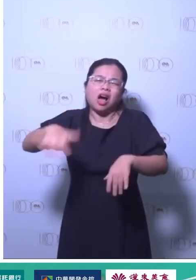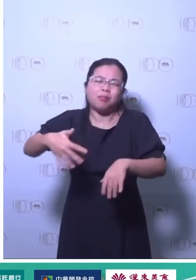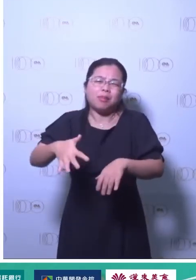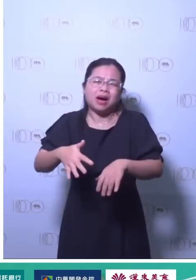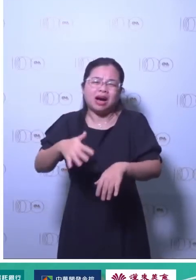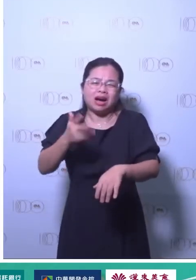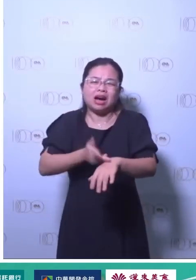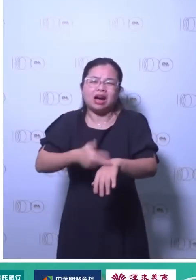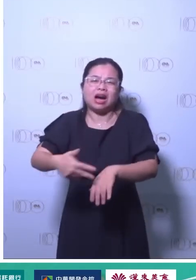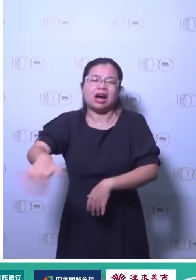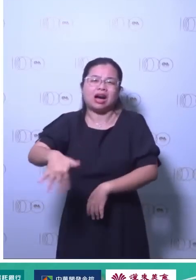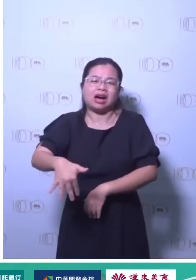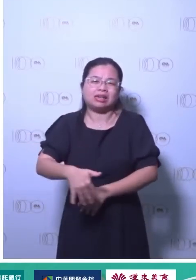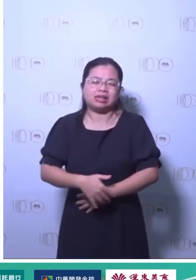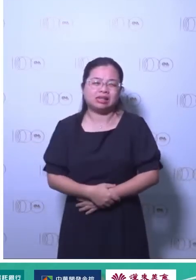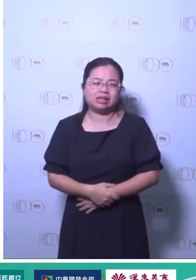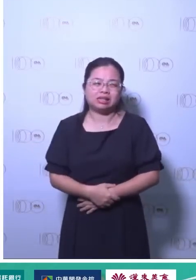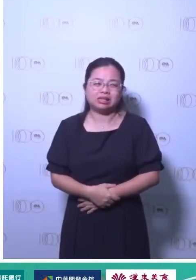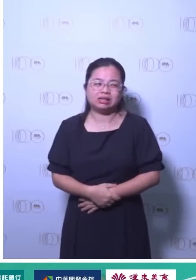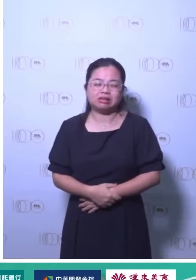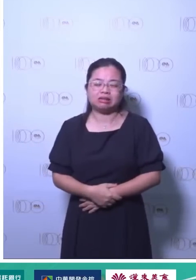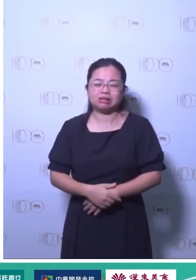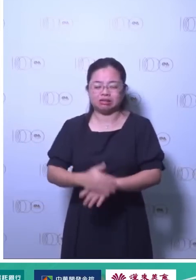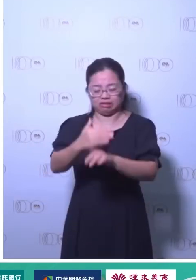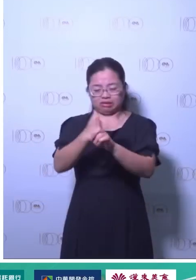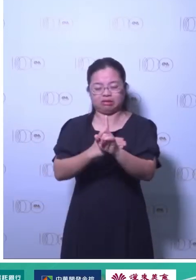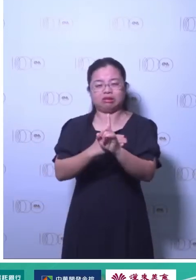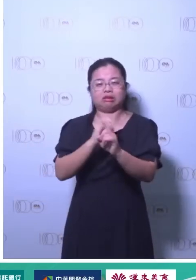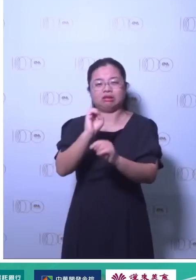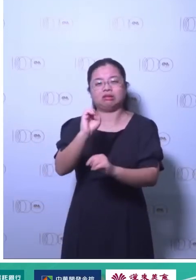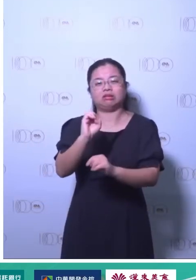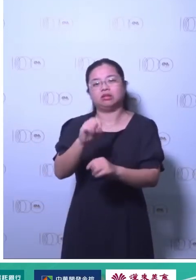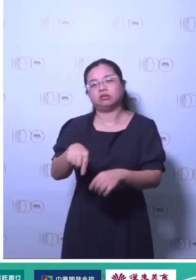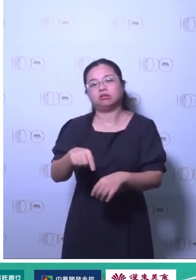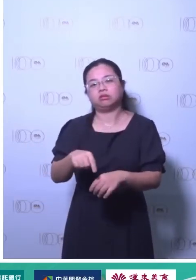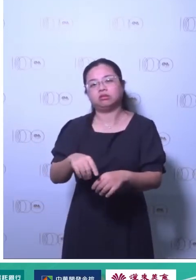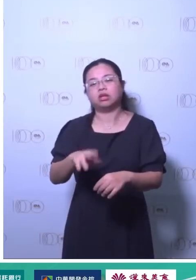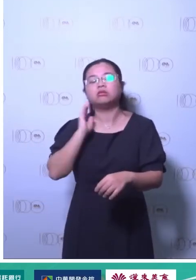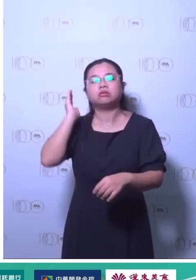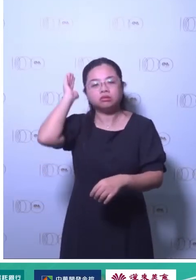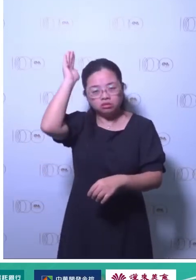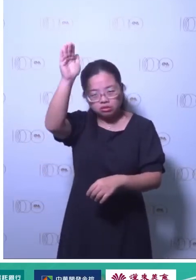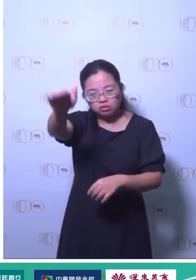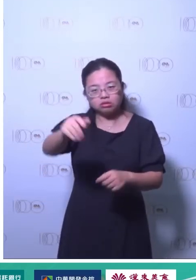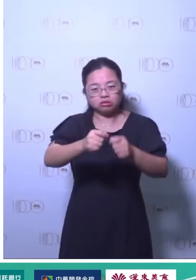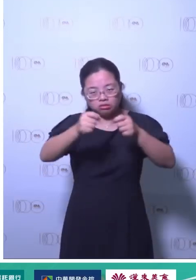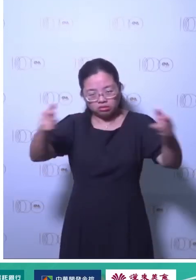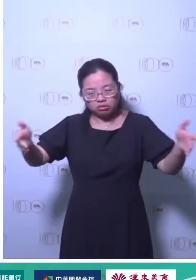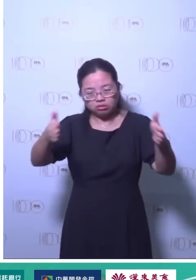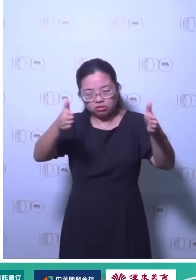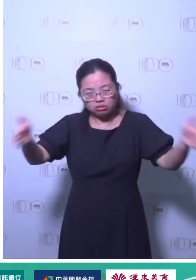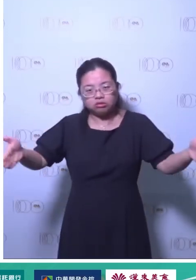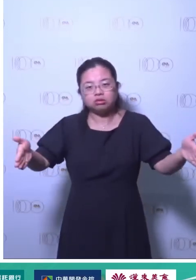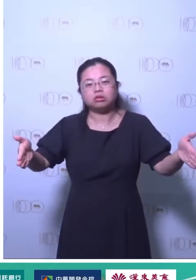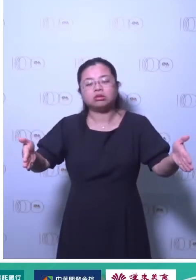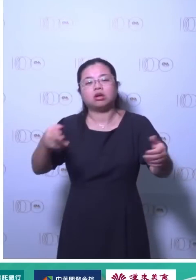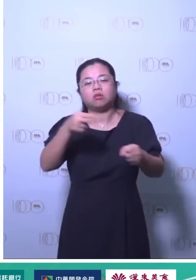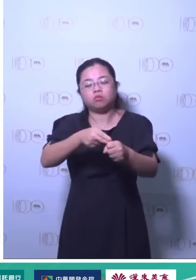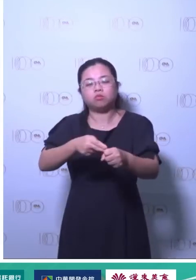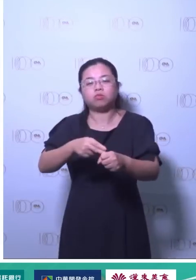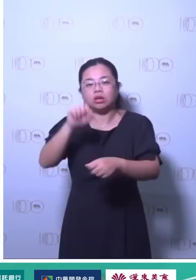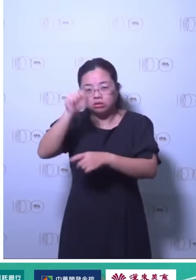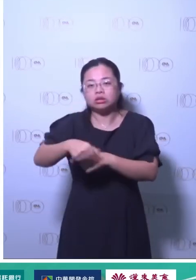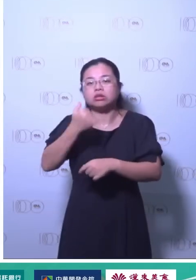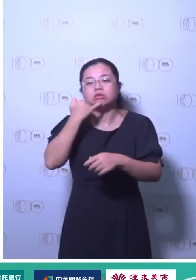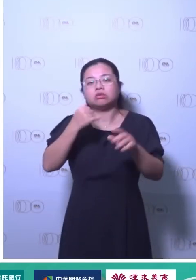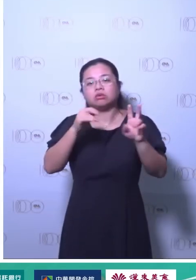就是说在这种限制底下净林不会是短期目标它不是2030的事不会是短期可以做事因为你就还没有技